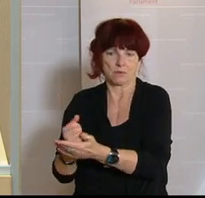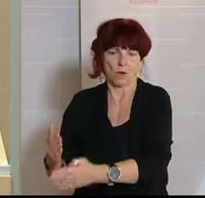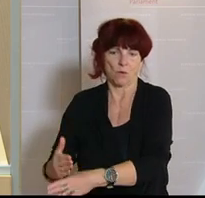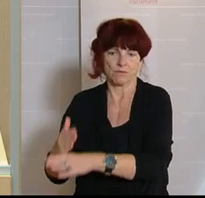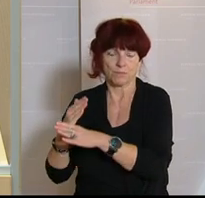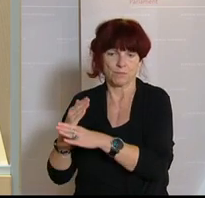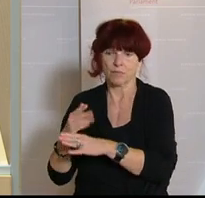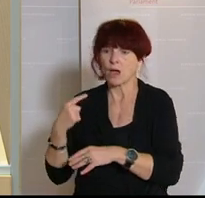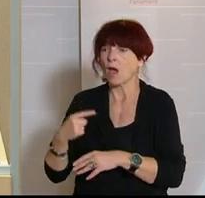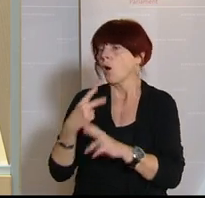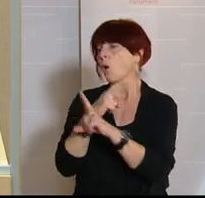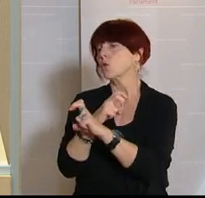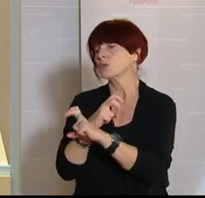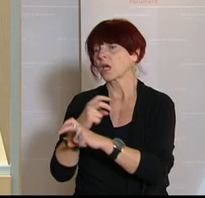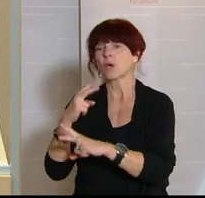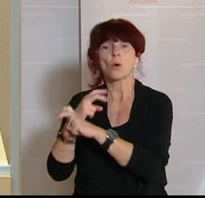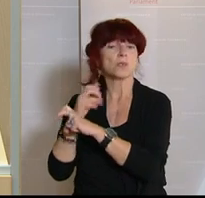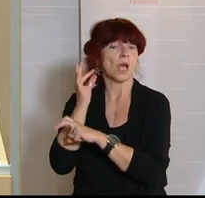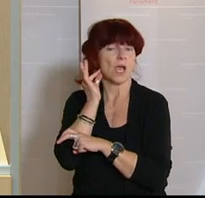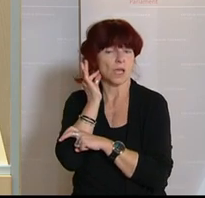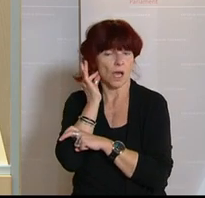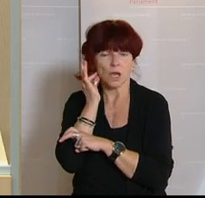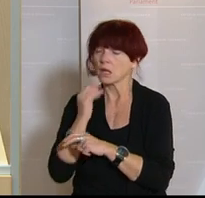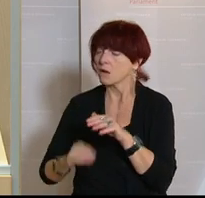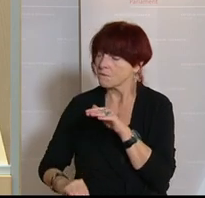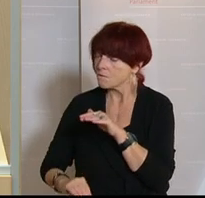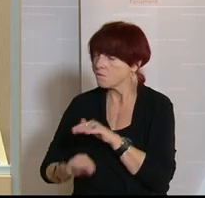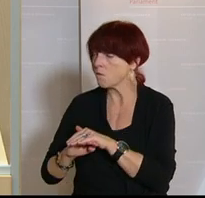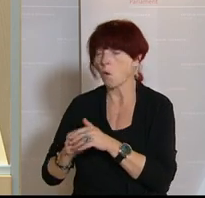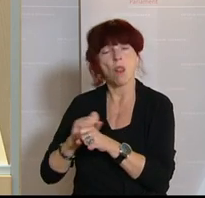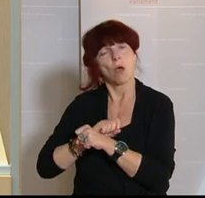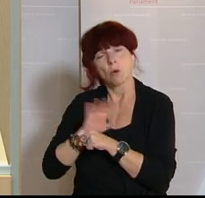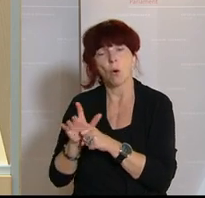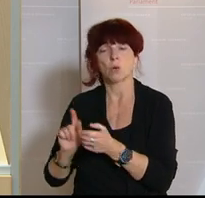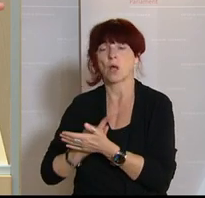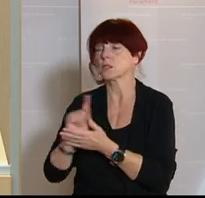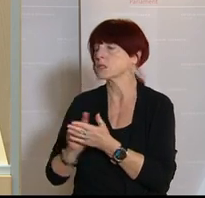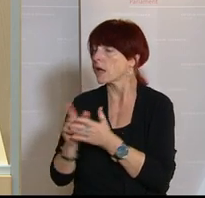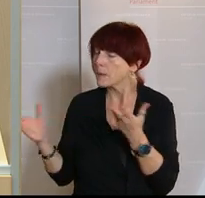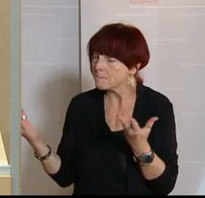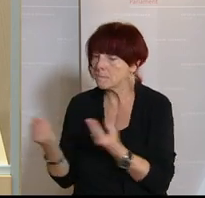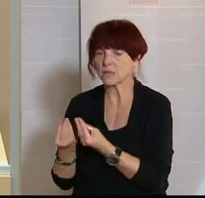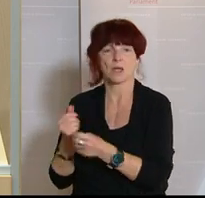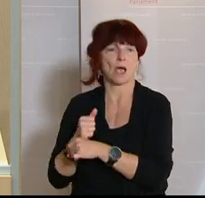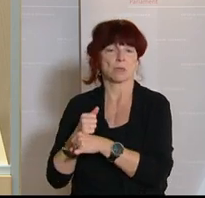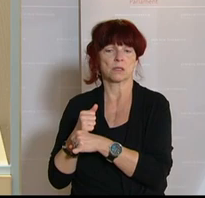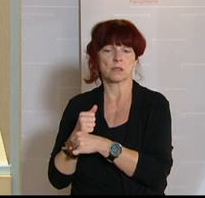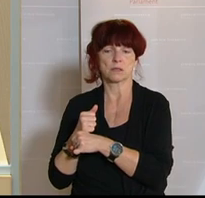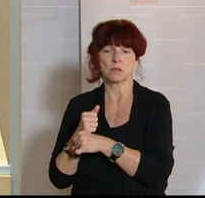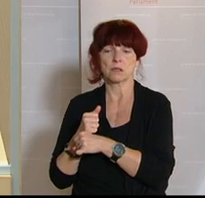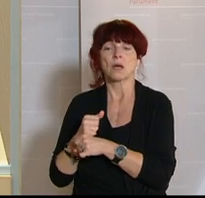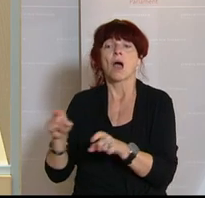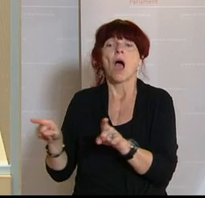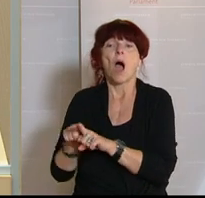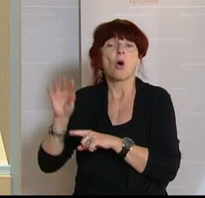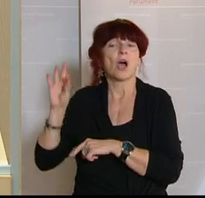Krisenzeit, in dieser Corona-Krisenzeit angepackt, mitgeholfen. Und auch wenn es die liebe FPÖ nicht